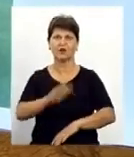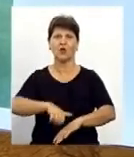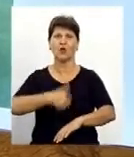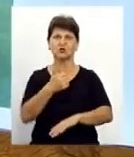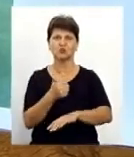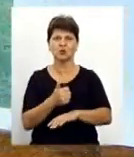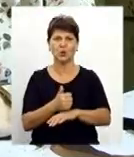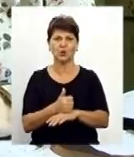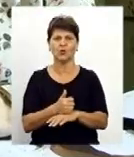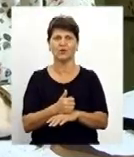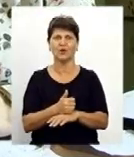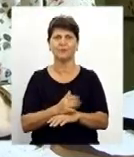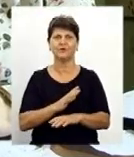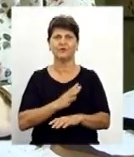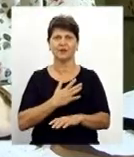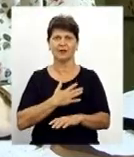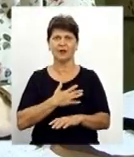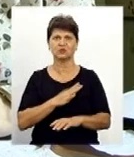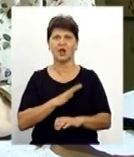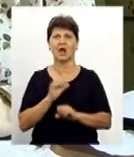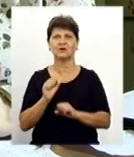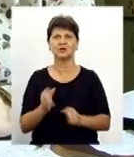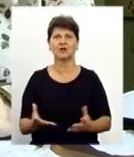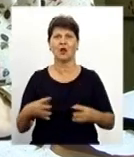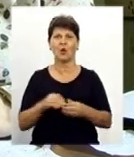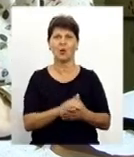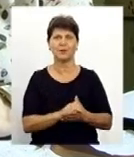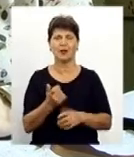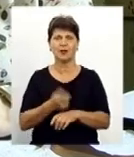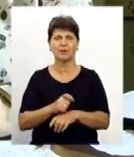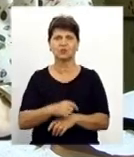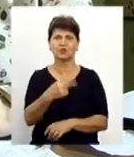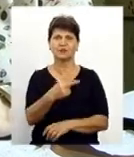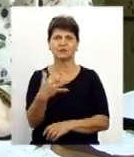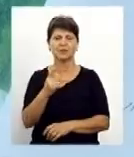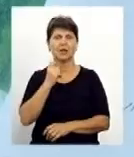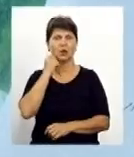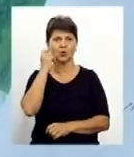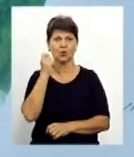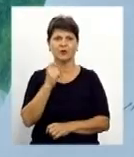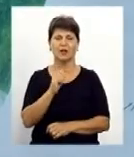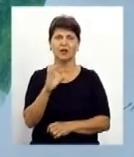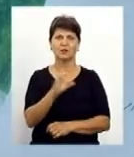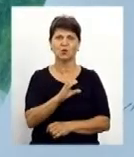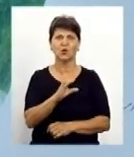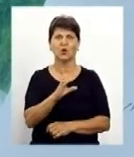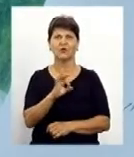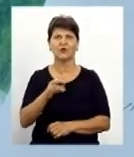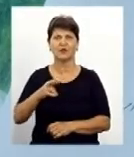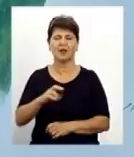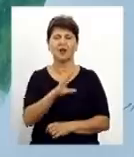наше адвокатське об'єднання більше 25 років. Софія Самойловна